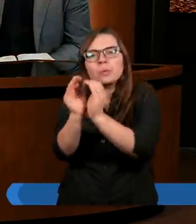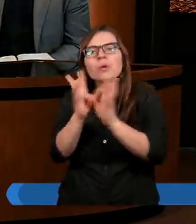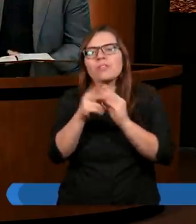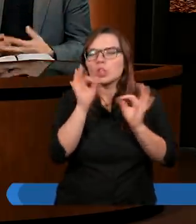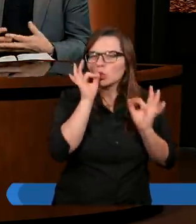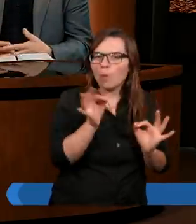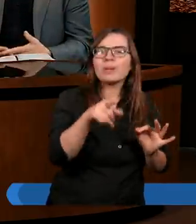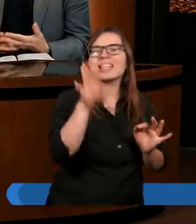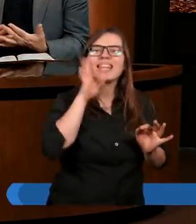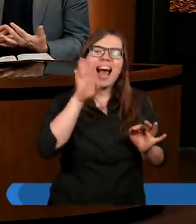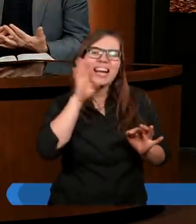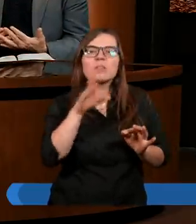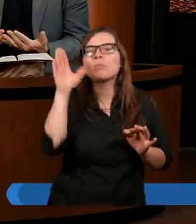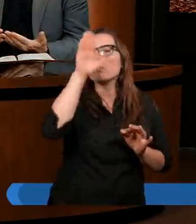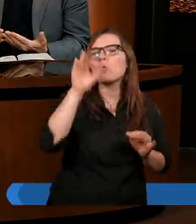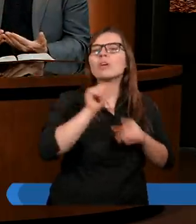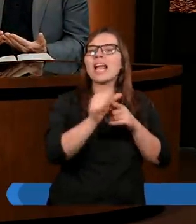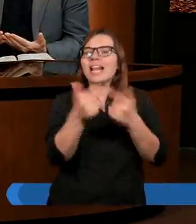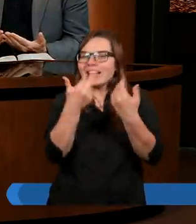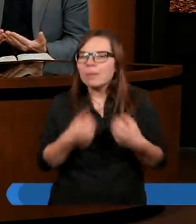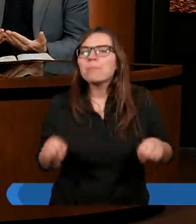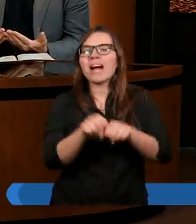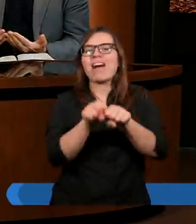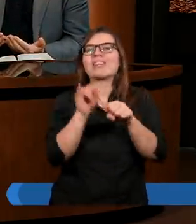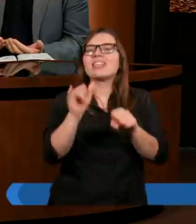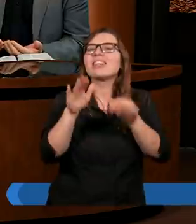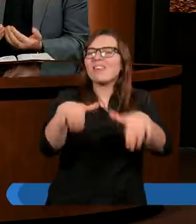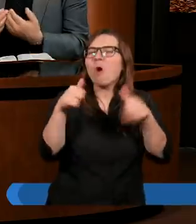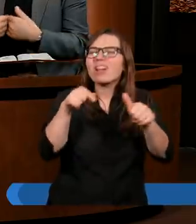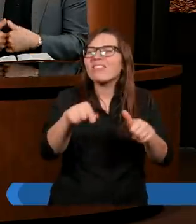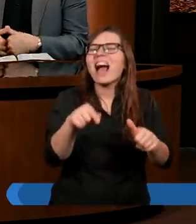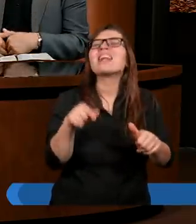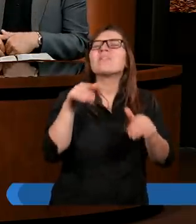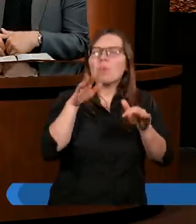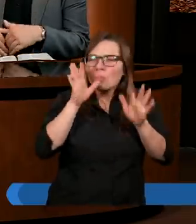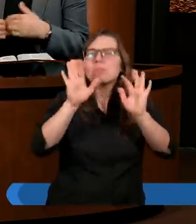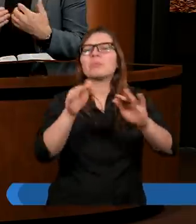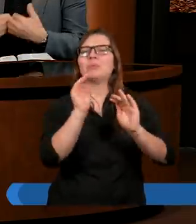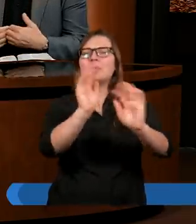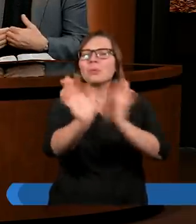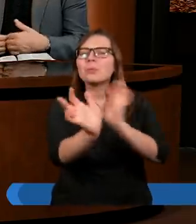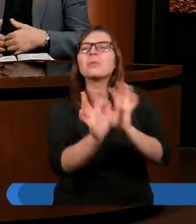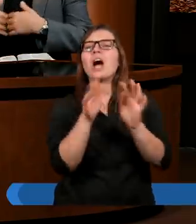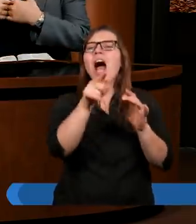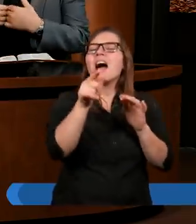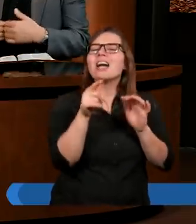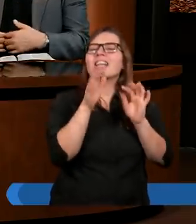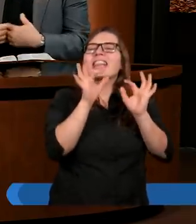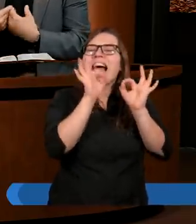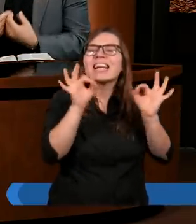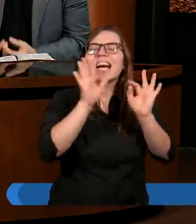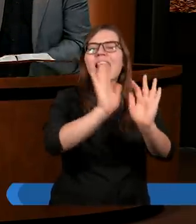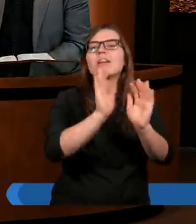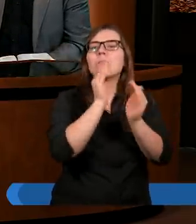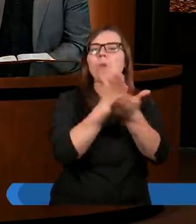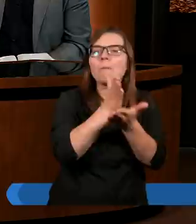który powoduje, tak samo Bóg jest sprawiedliwy i pod tym względem, że pobłażliwie odnosi się również do naszych grzechów, dopóki